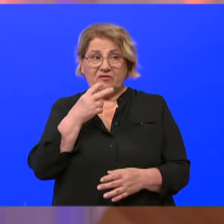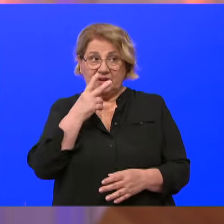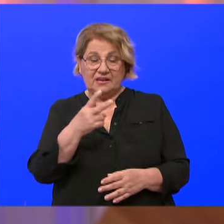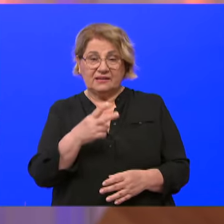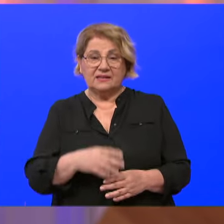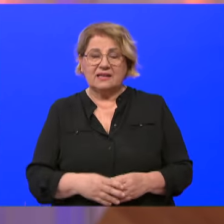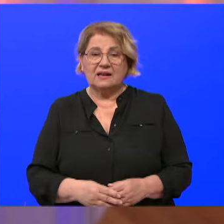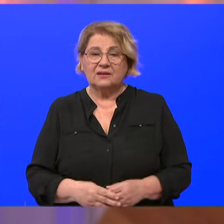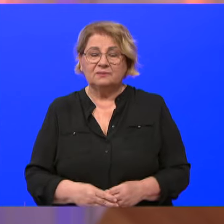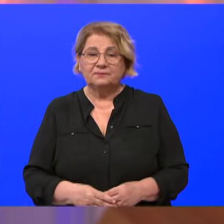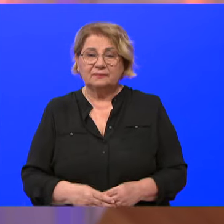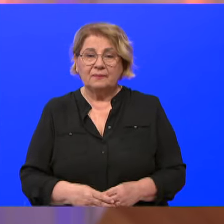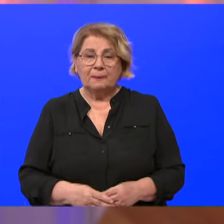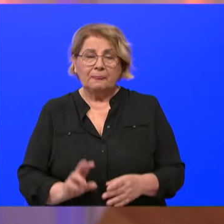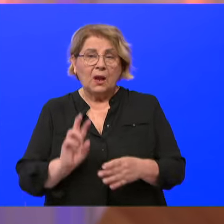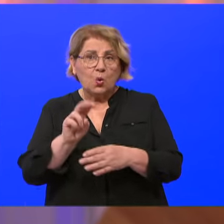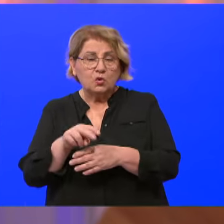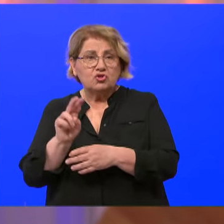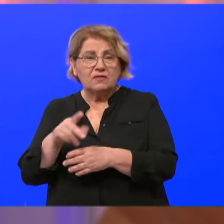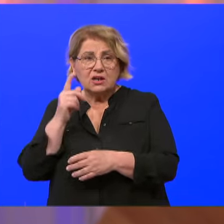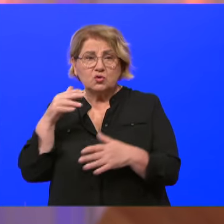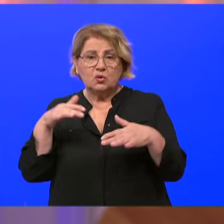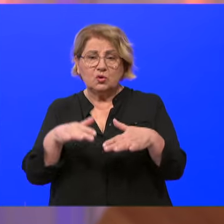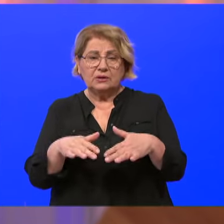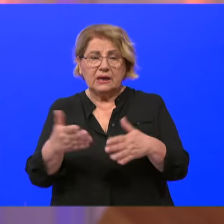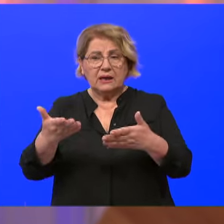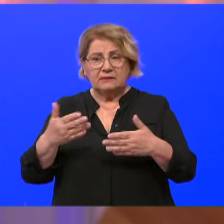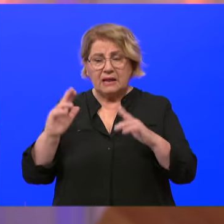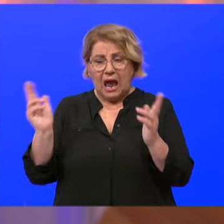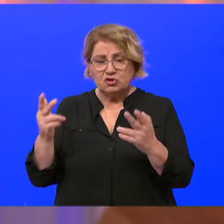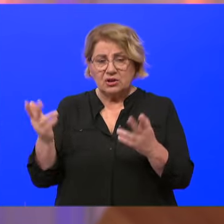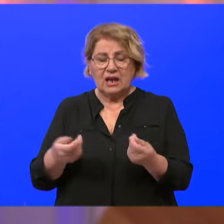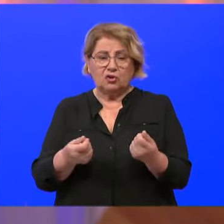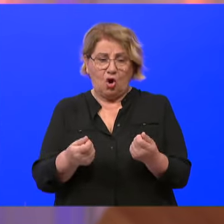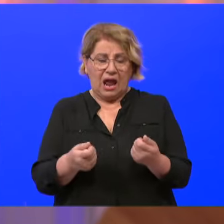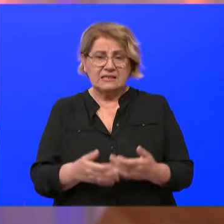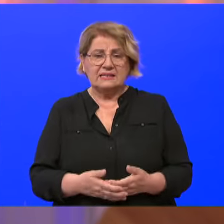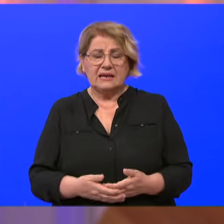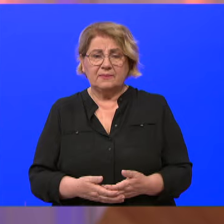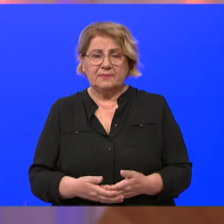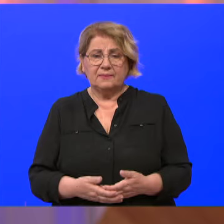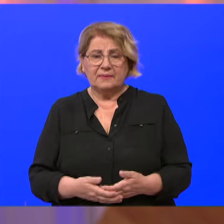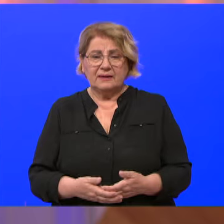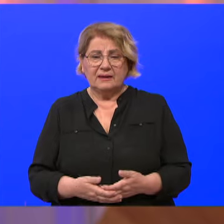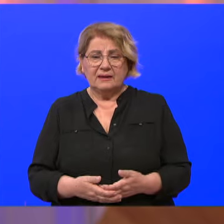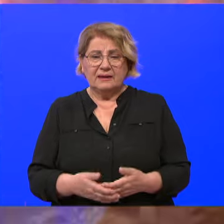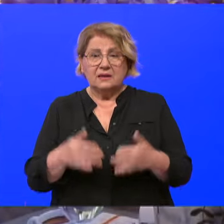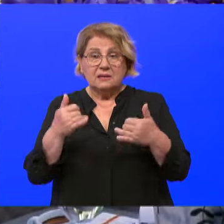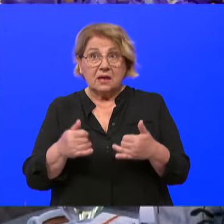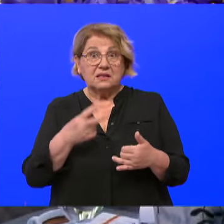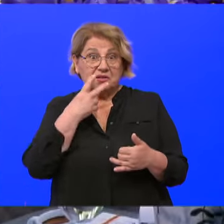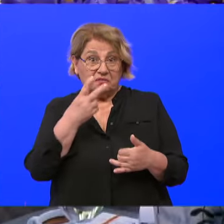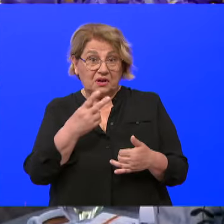će nam to pokazati. E, uključivali smo ljude i skupljali donacije. Sad već prepoznati smo